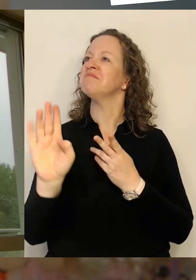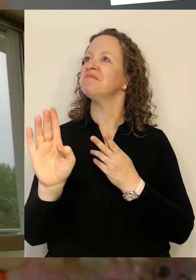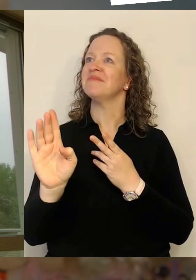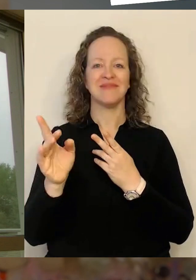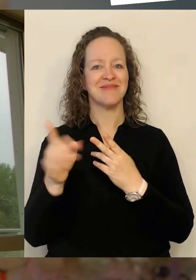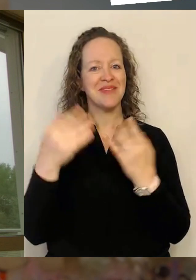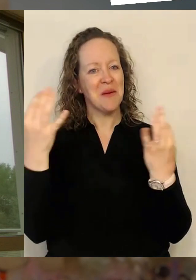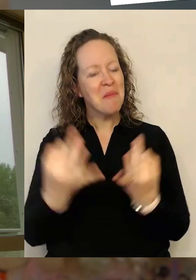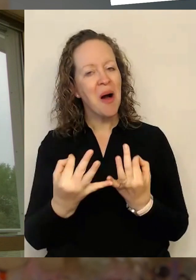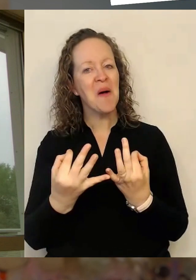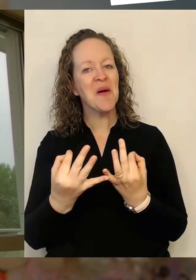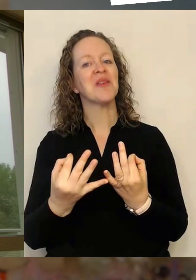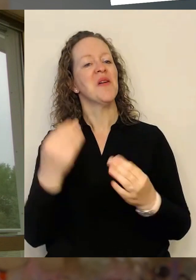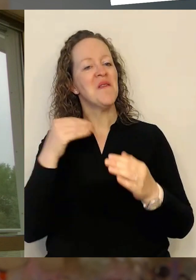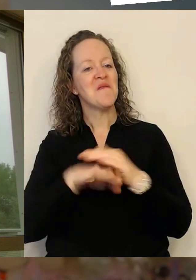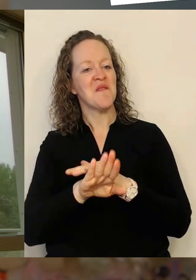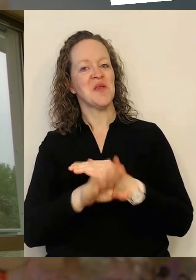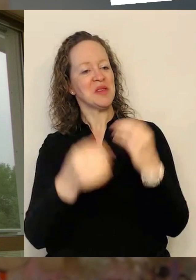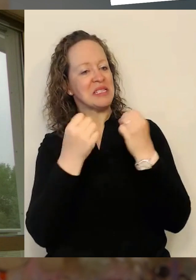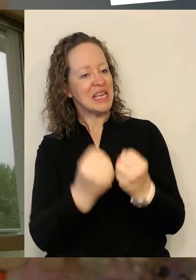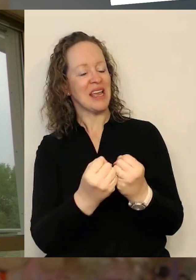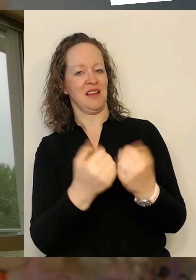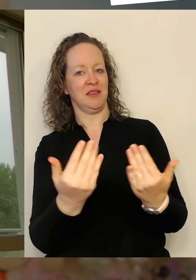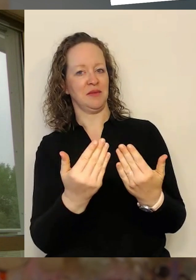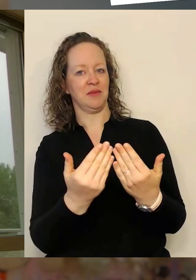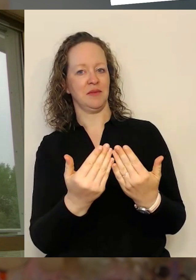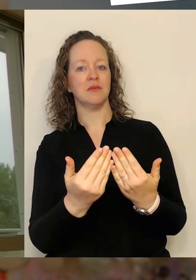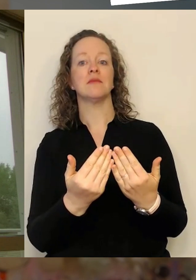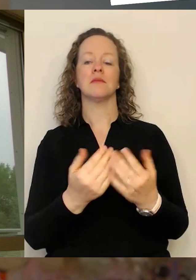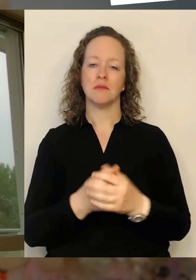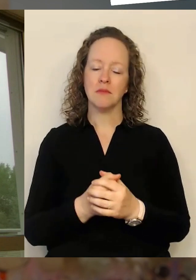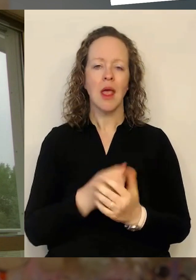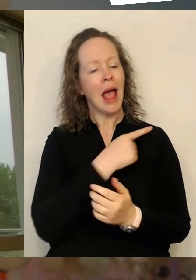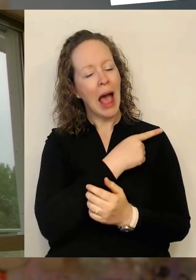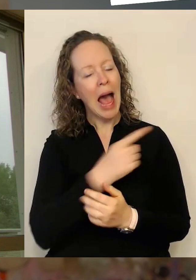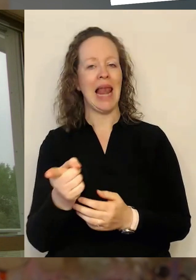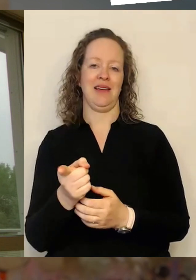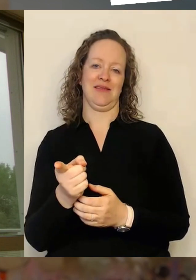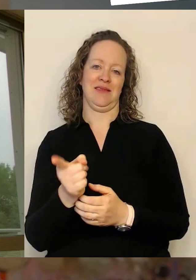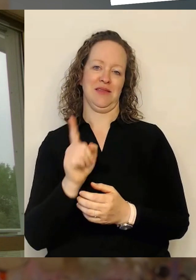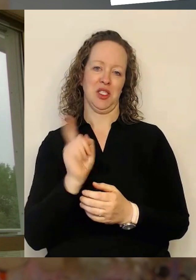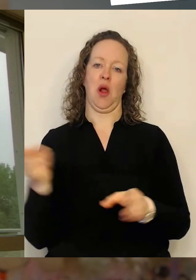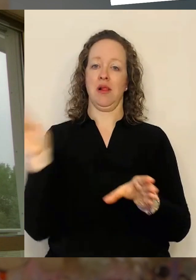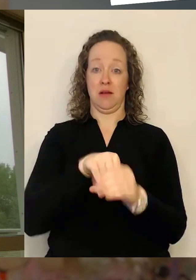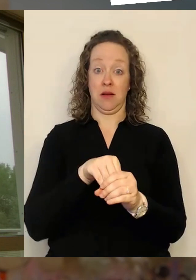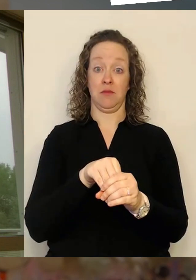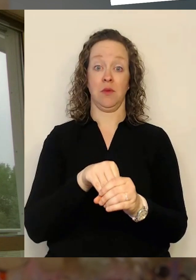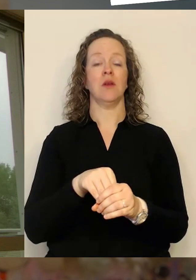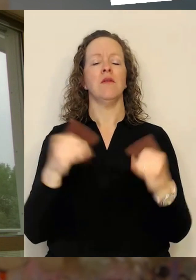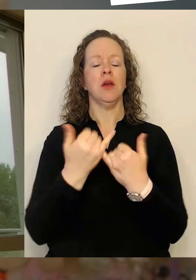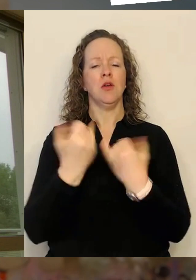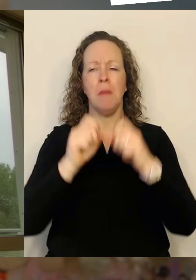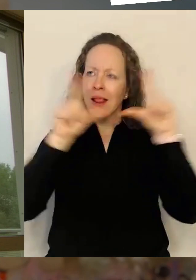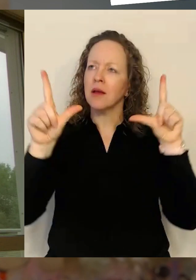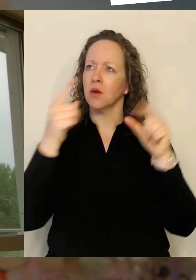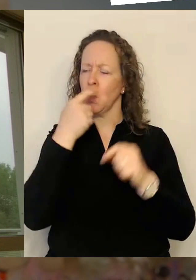Zuflucht suchen, immer auch im Verwaltungsdeutsch kategorisiert werden und diese alle trotzdem mitzudenken, sie mitzunehmen und auch Ansätze zu